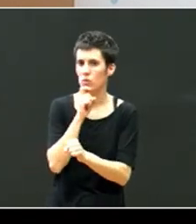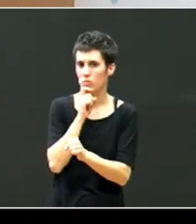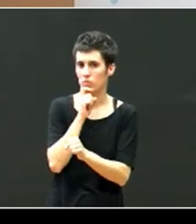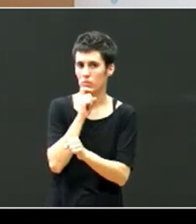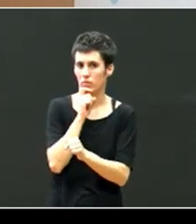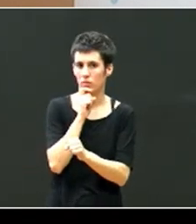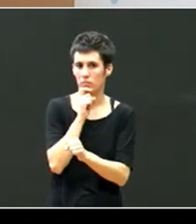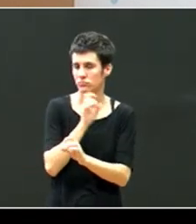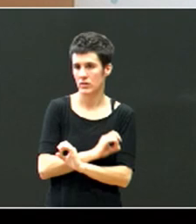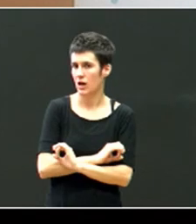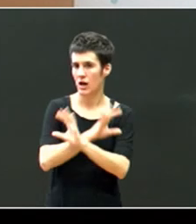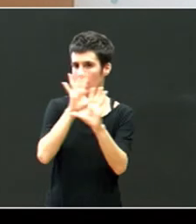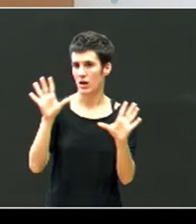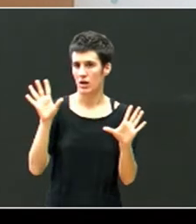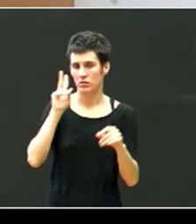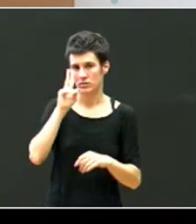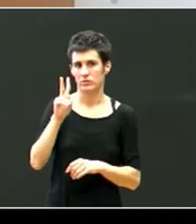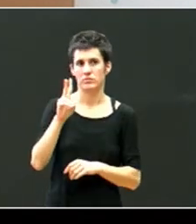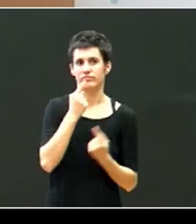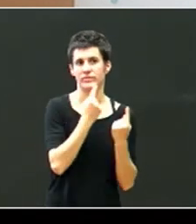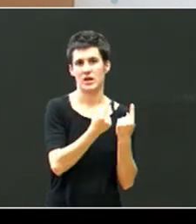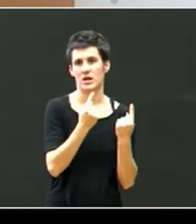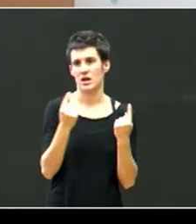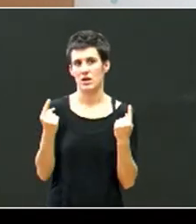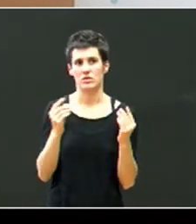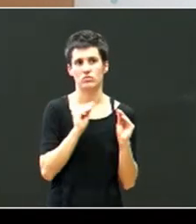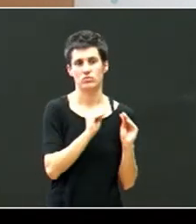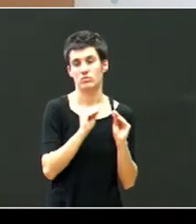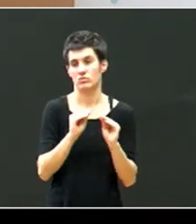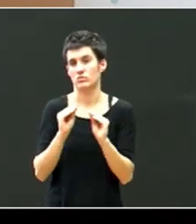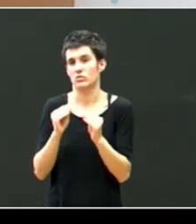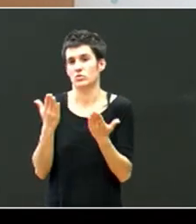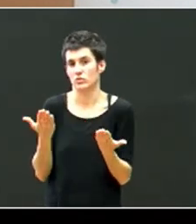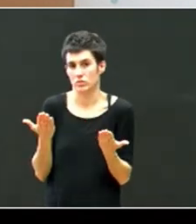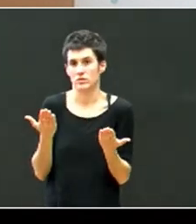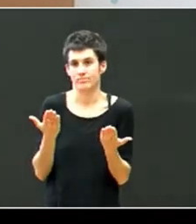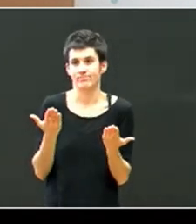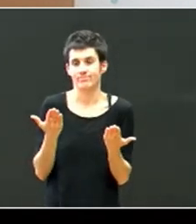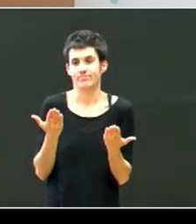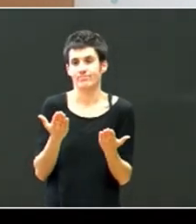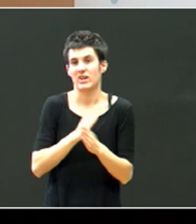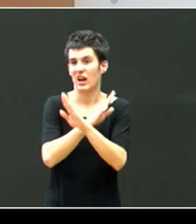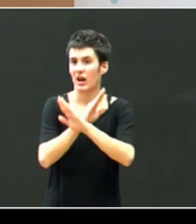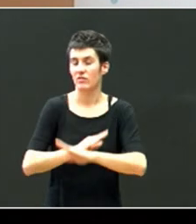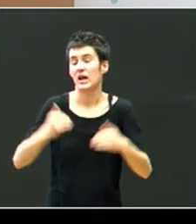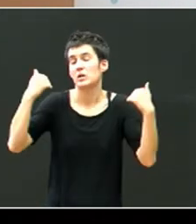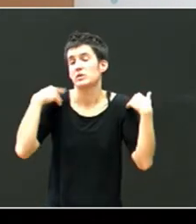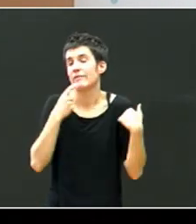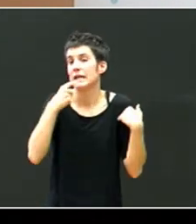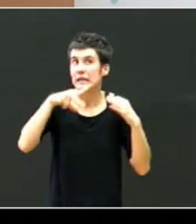norberaren aspektua dela, eta dagokio, bere ziki, familiari lantzea.